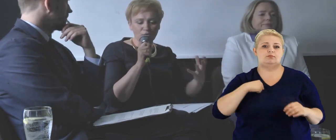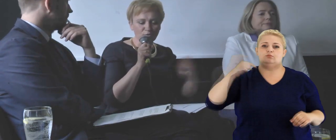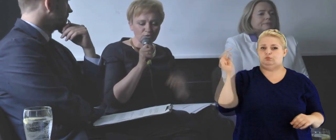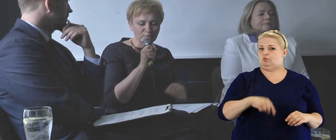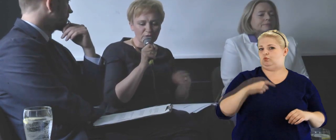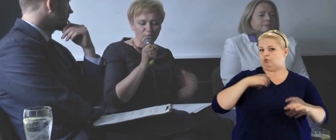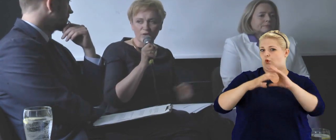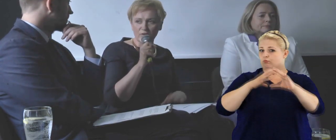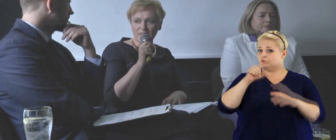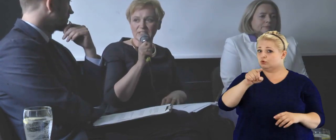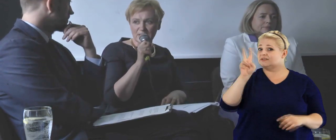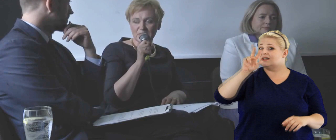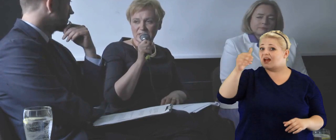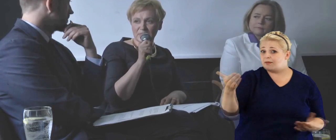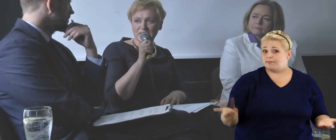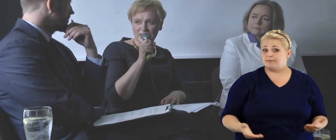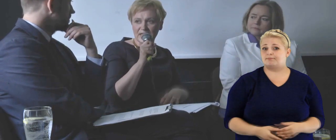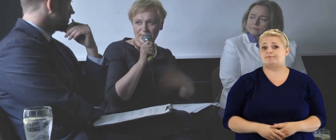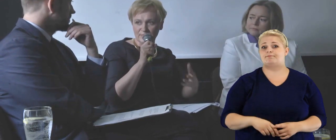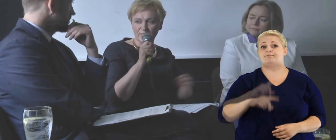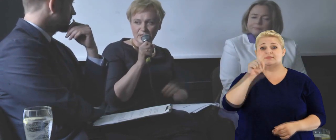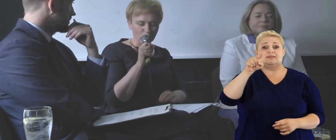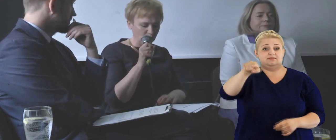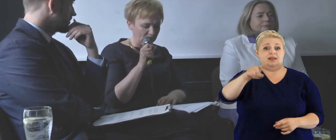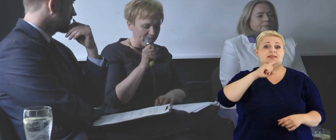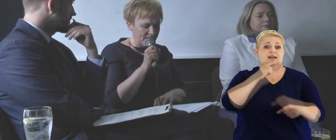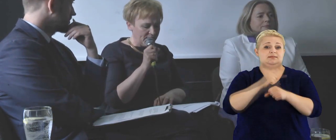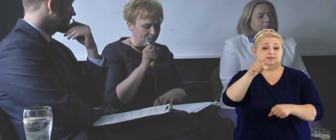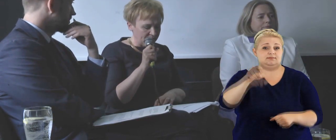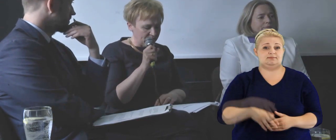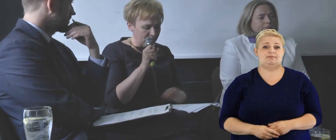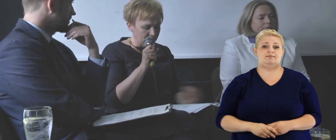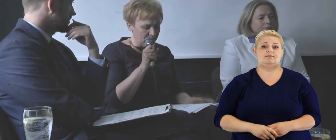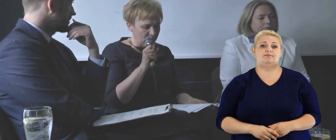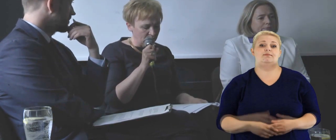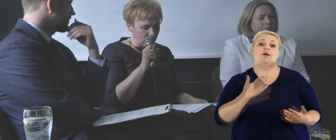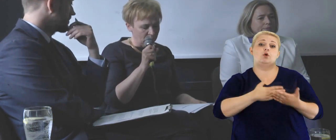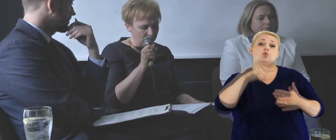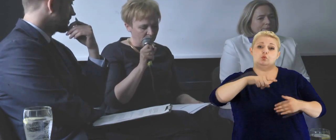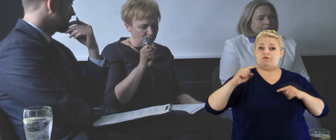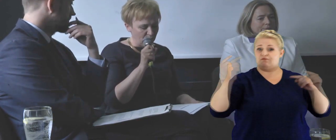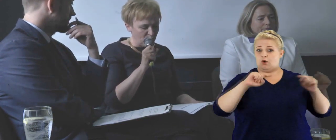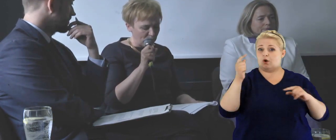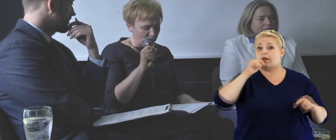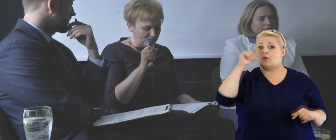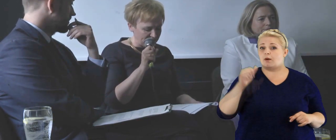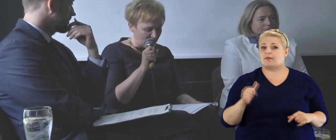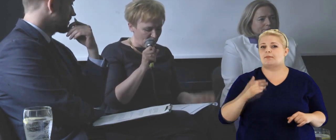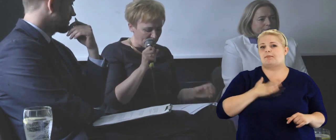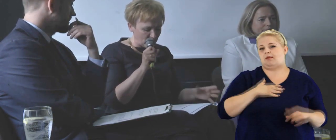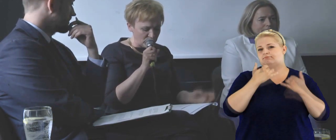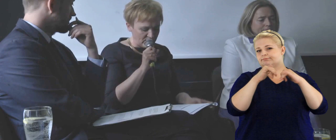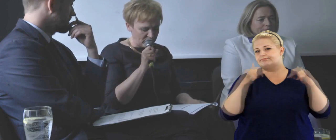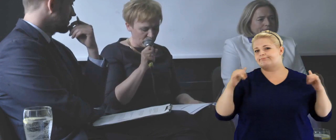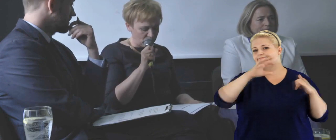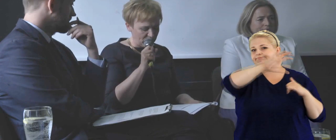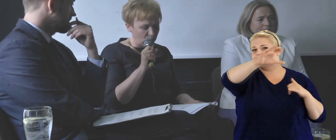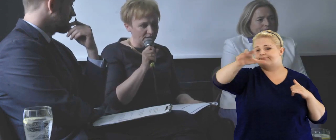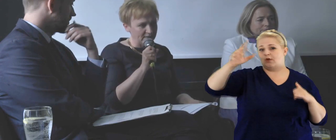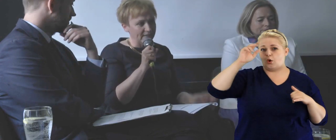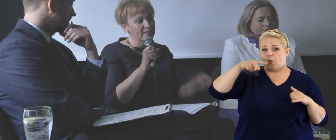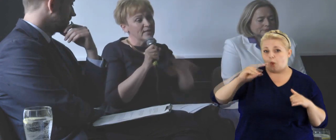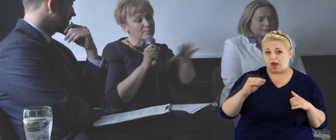komunikacją, no to musimy komunikować z kim? Z tym decydentem. wypadku tutaj Forum Europejskiego mamy różne